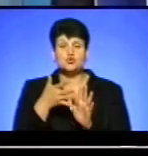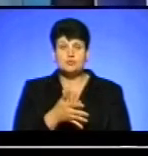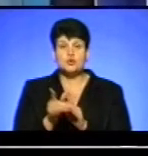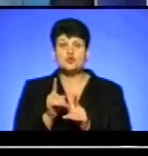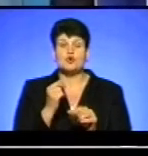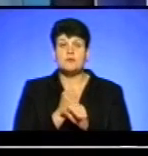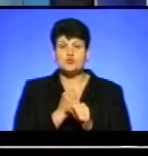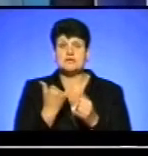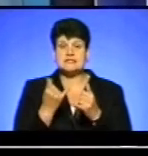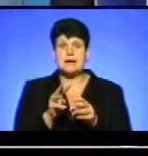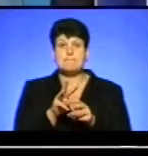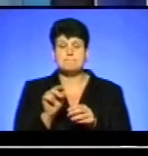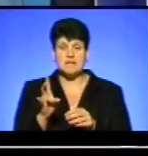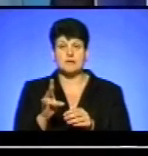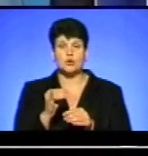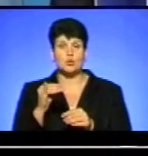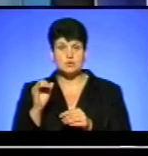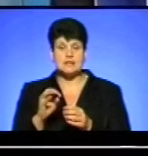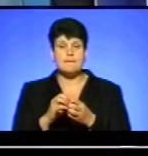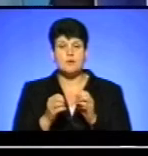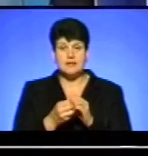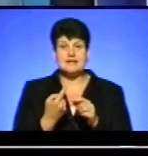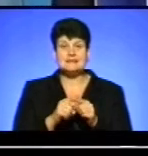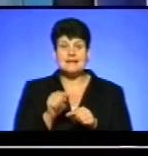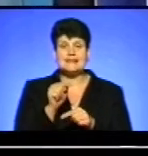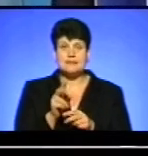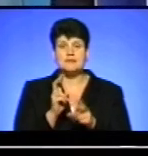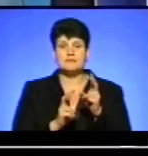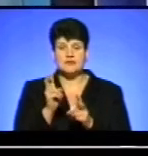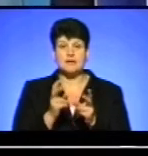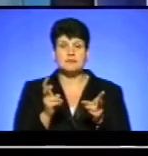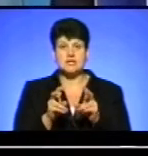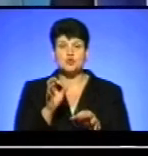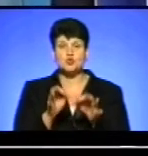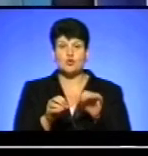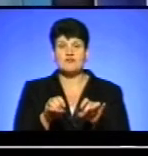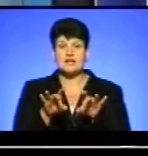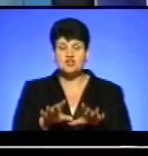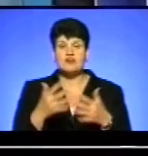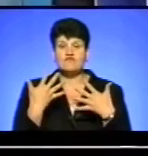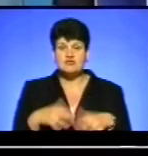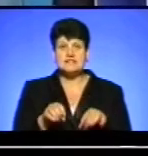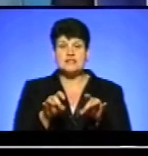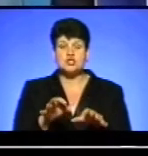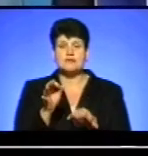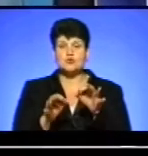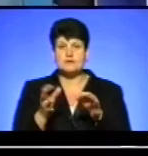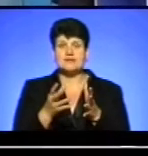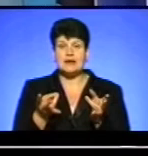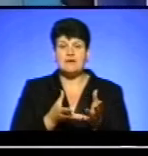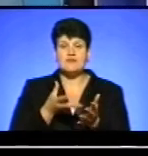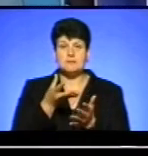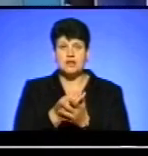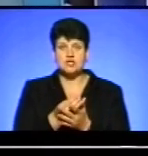працює Мін'юз над цією проблемою, це вже ці підприємства, які прийшли судові рішення, і де вже за рішенням судів треба виплачувати